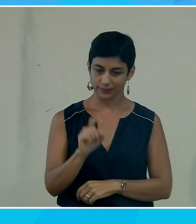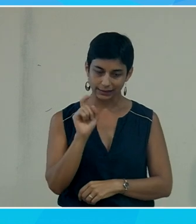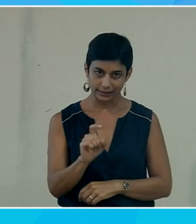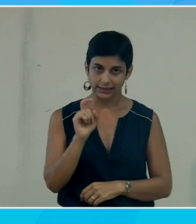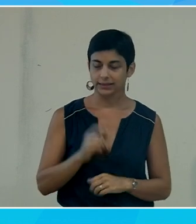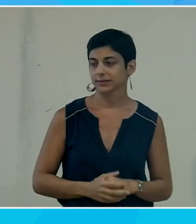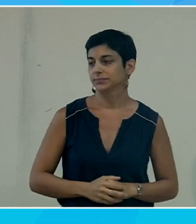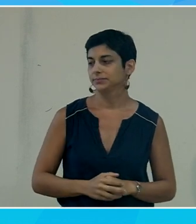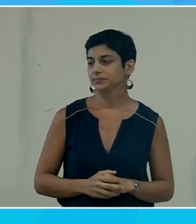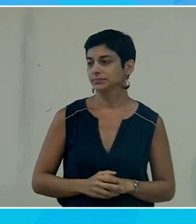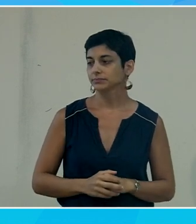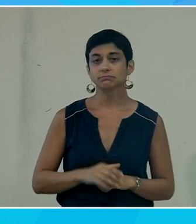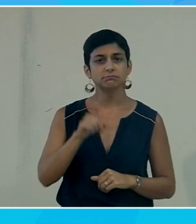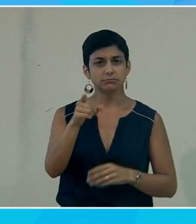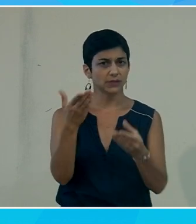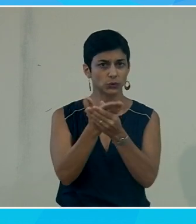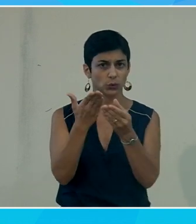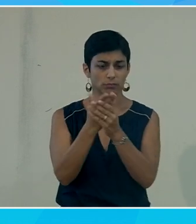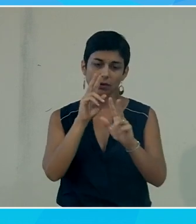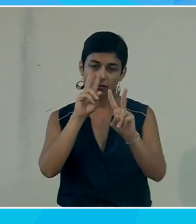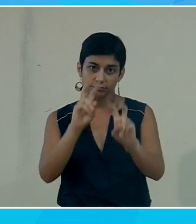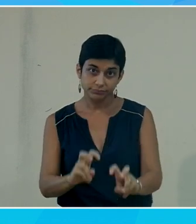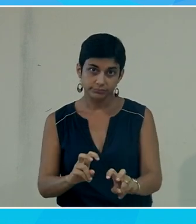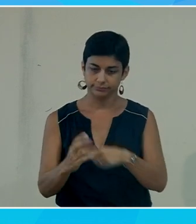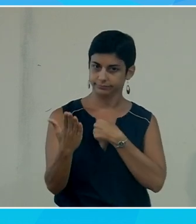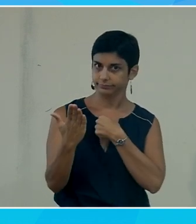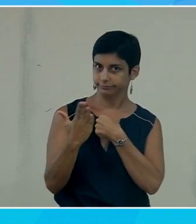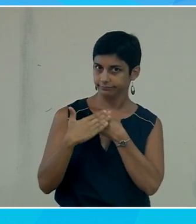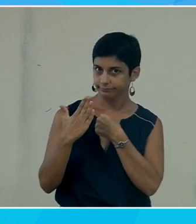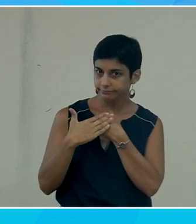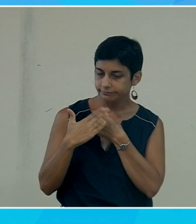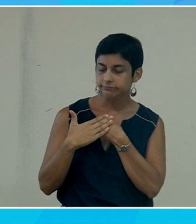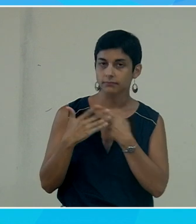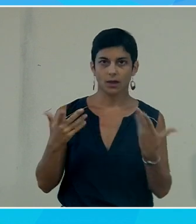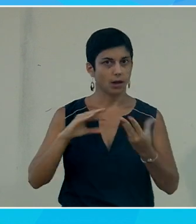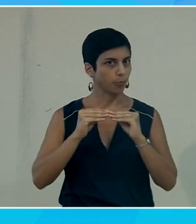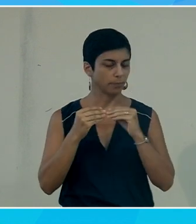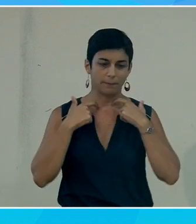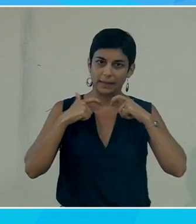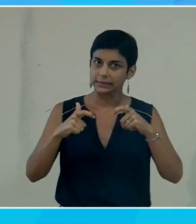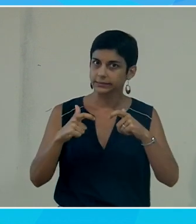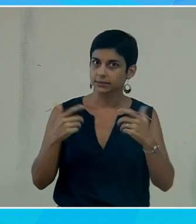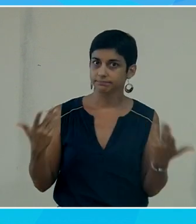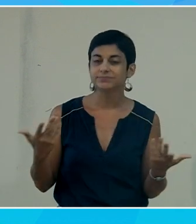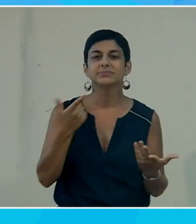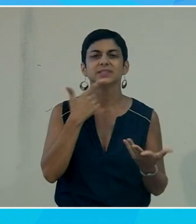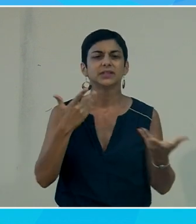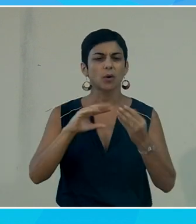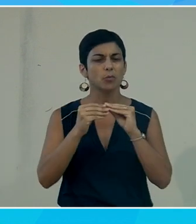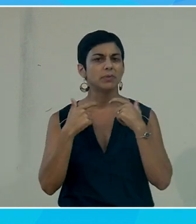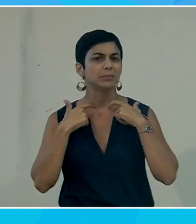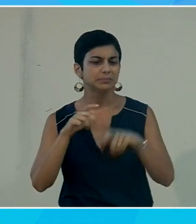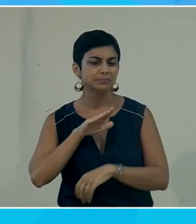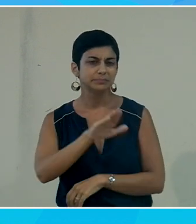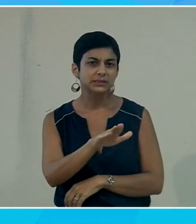il va en fait analyser le document et me dire ah ben ton document, il contient des problèmes d'accessibilité. Ça veut dire quoi un problème d'accessibilité